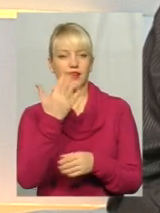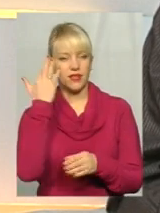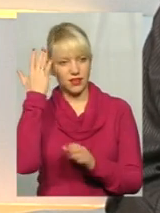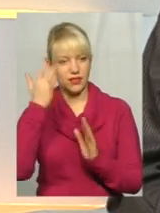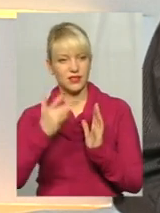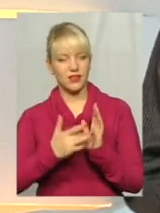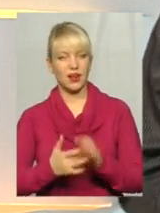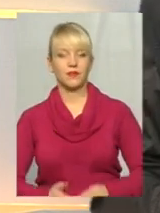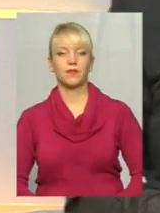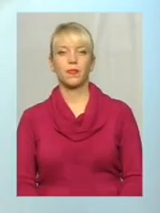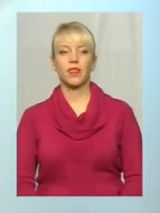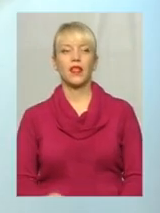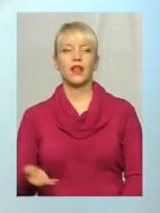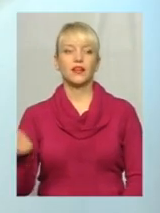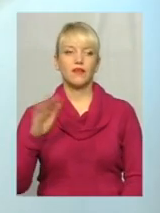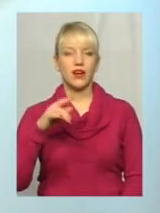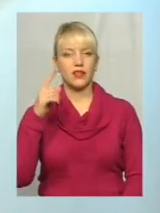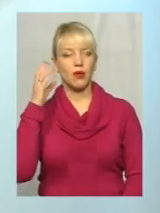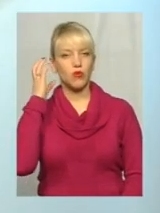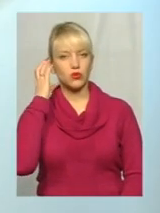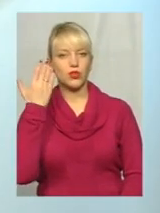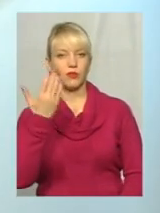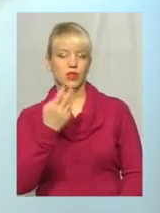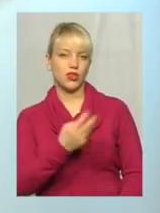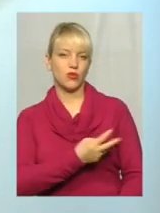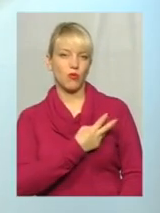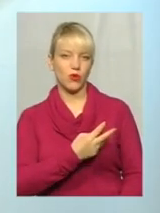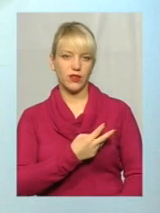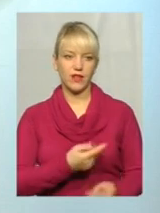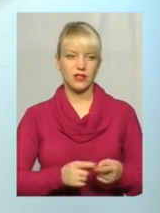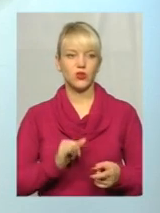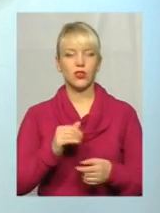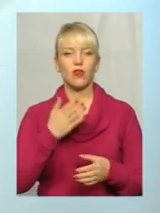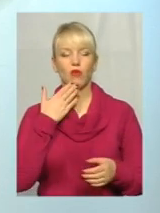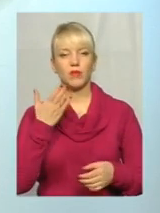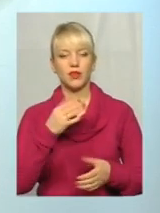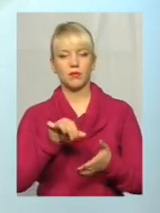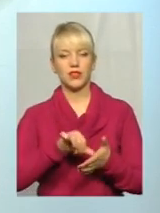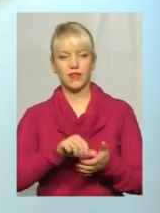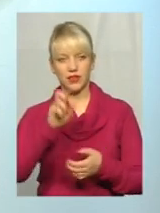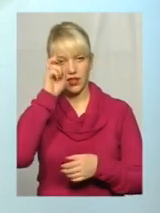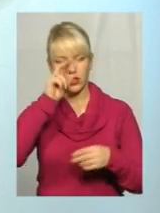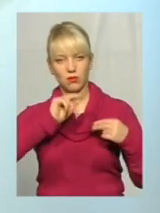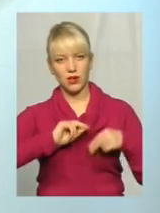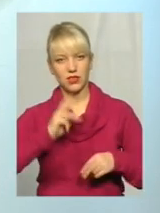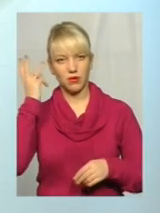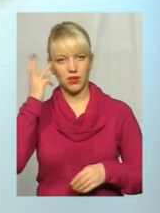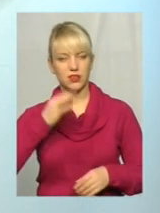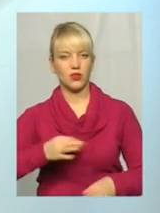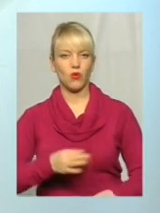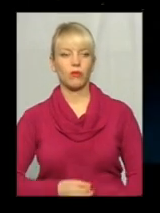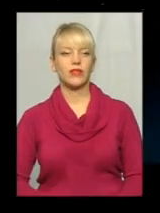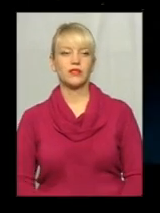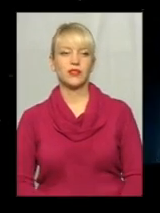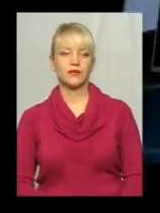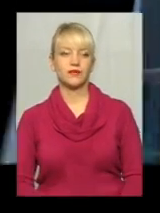Ну, давайте послухаємо, яка їхня мотивація. Коментар представника держпраці в Мельницькій області. Далі поговоримо.